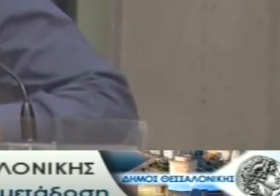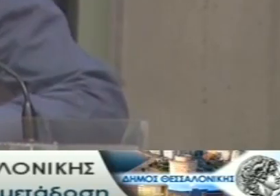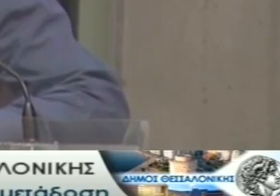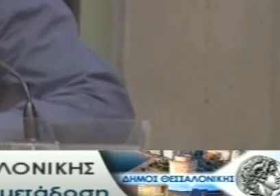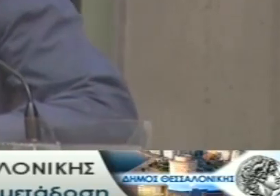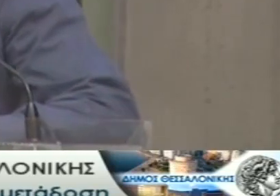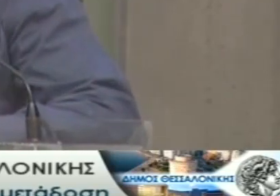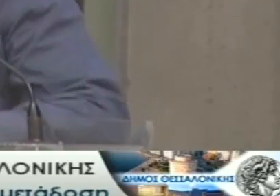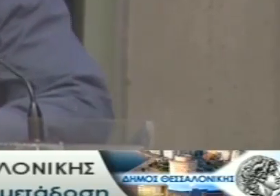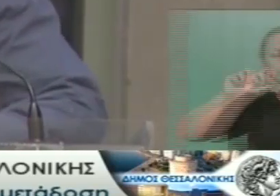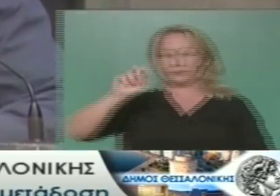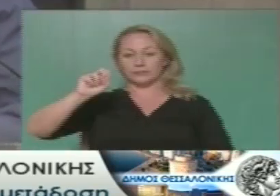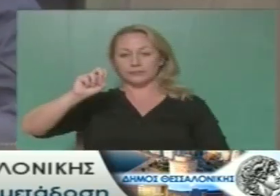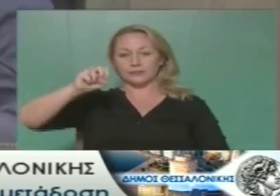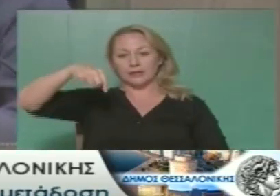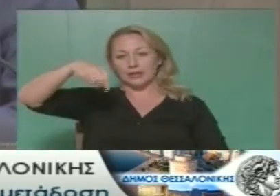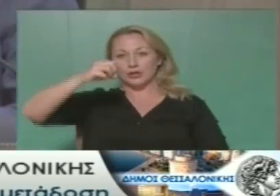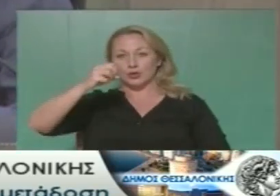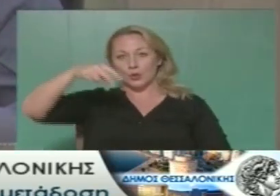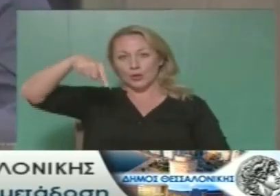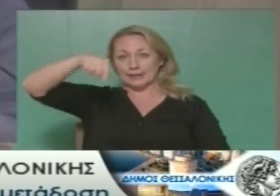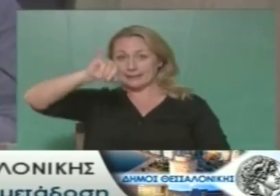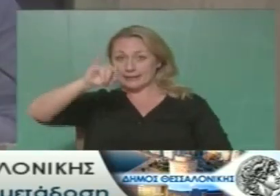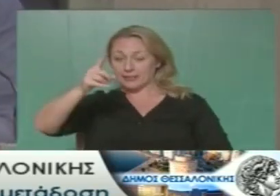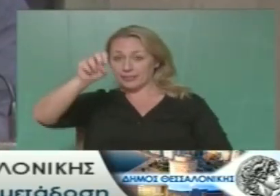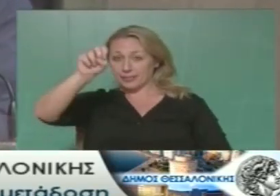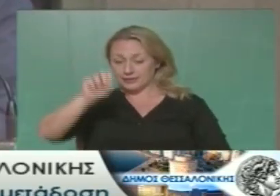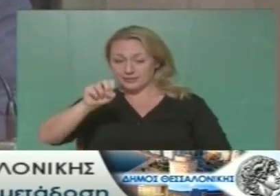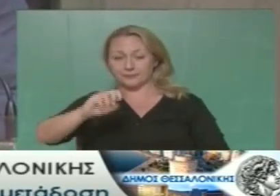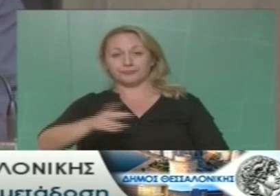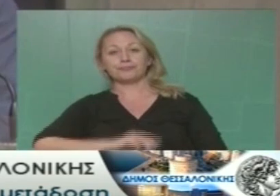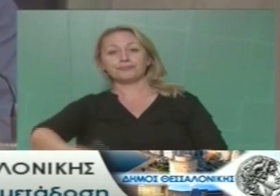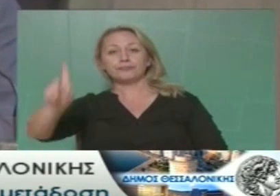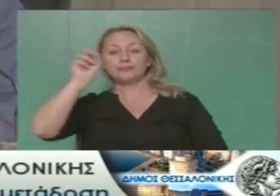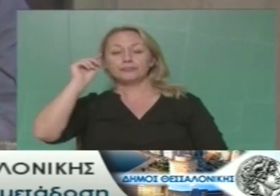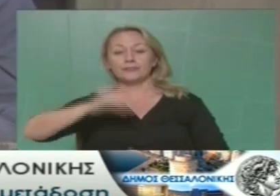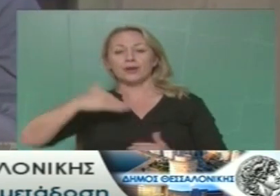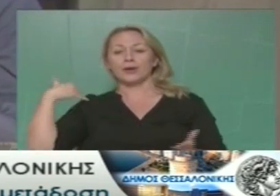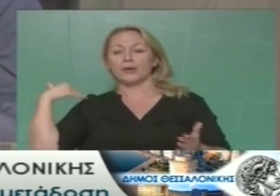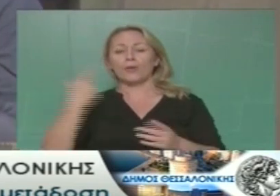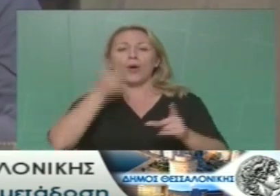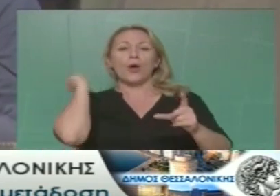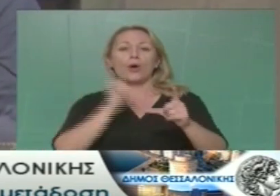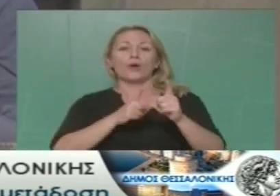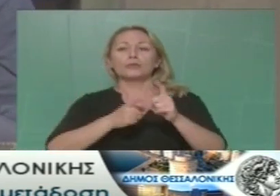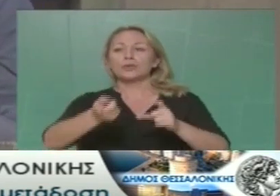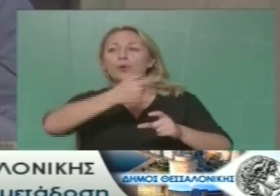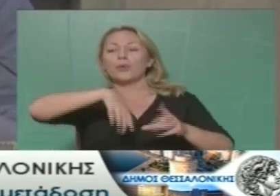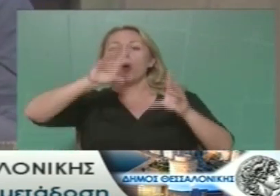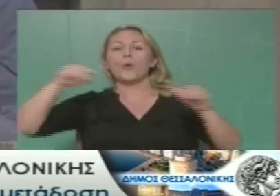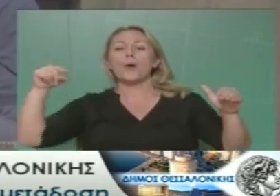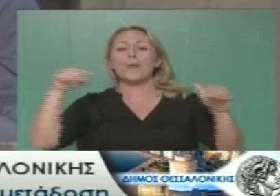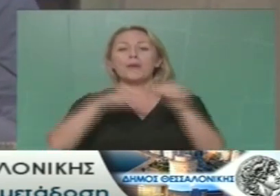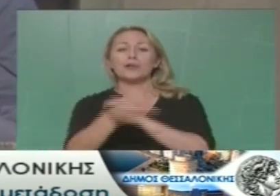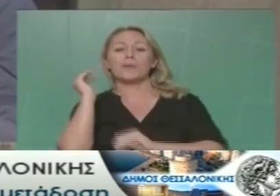Κυρίες και κύριοι, δυστυχώς εδώ και χρόνια η εδώ και χρόνια προειδοποίησης του Κομμουνιστικού Κόμματος Ελλάδους για το μετρόθεσσαλονίκης